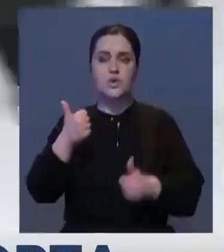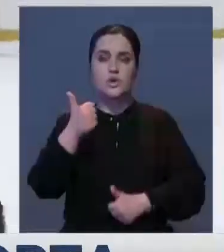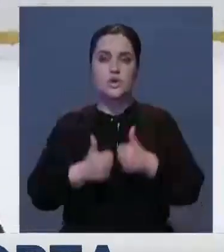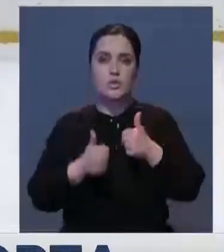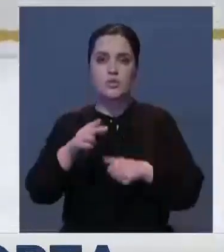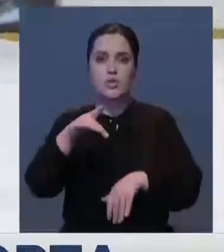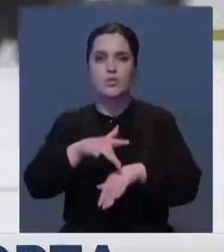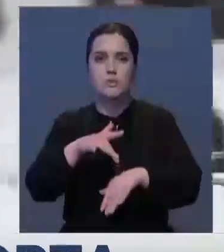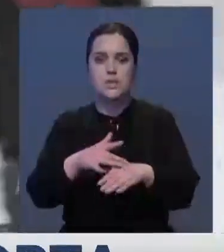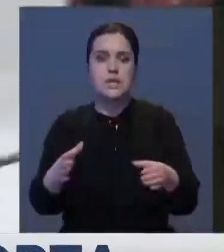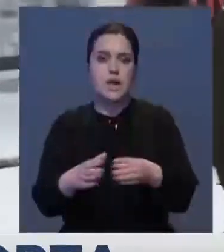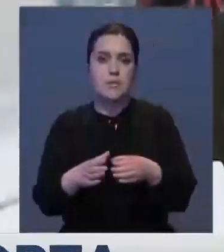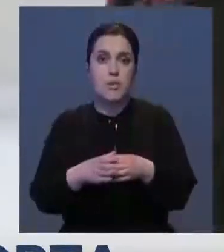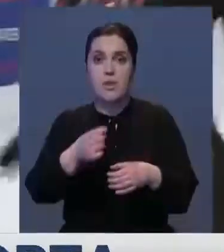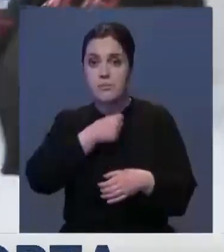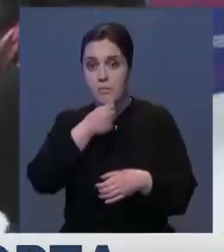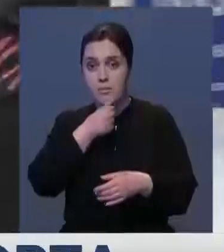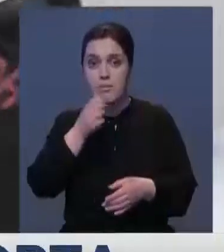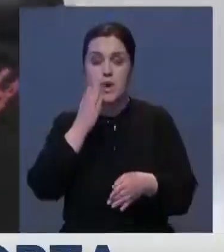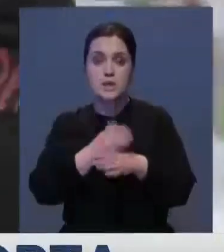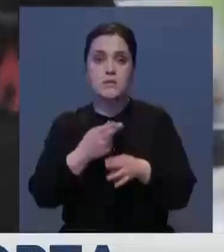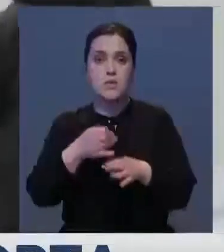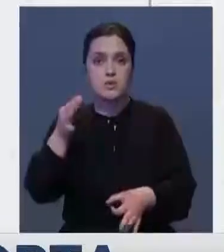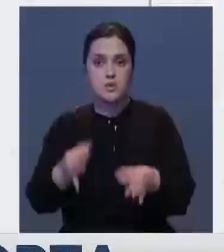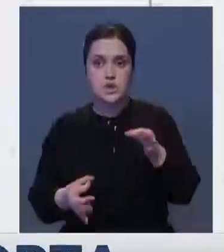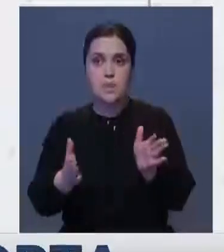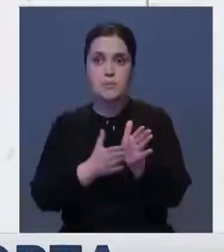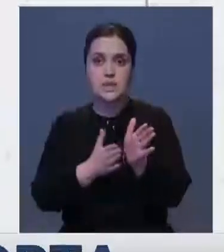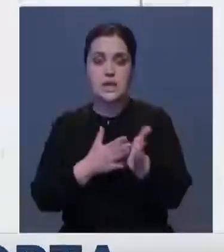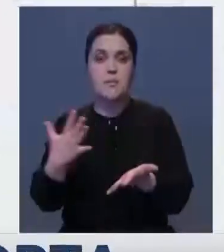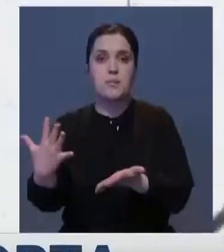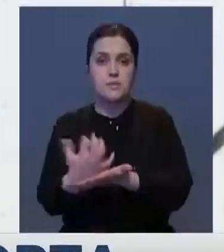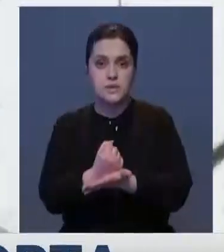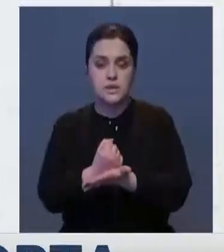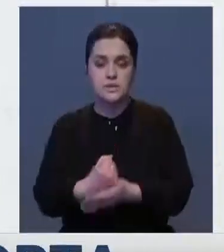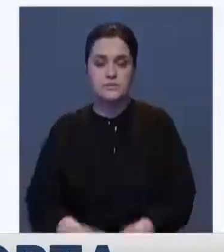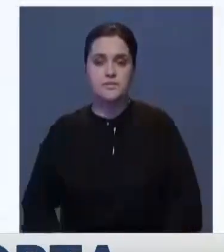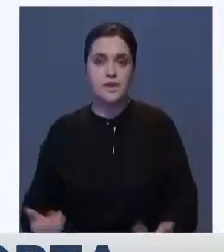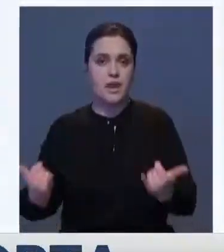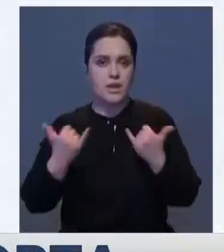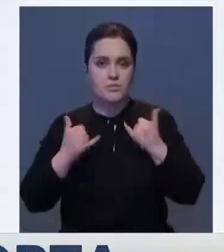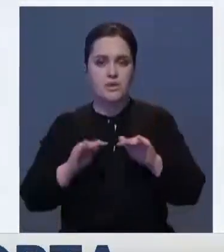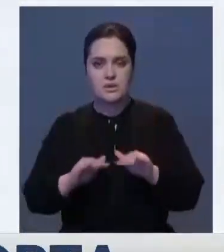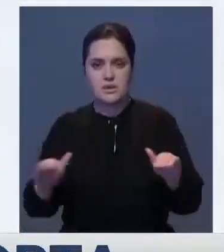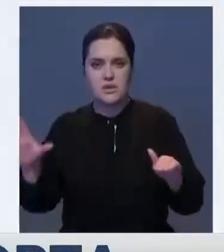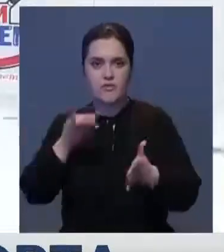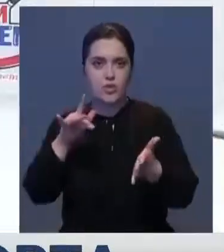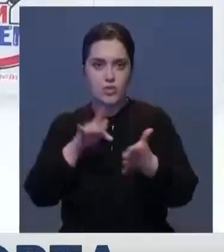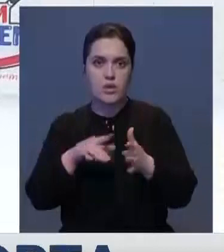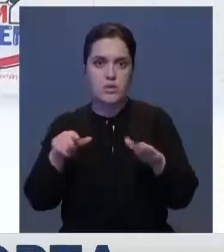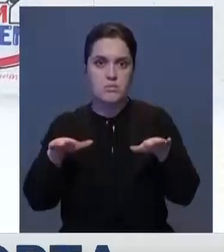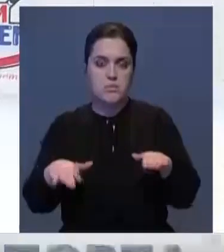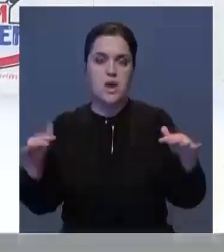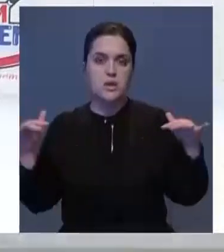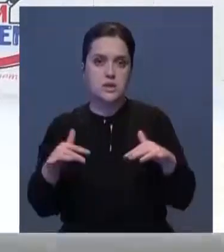любительскими командами. Все по-взрослому. Есть и судьи, и призы победителям. Для нас все сделали, для детей. Со всего города приходят, играют. В